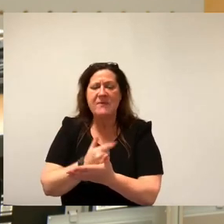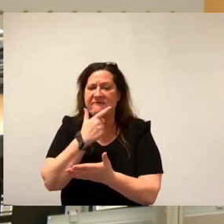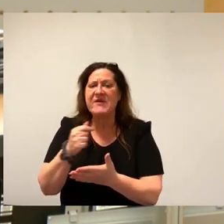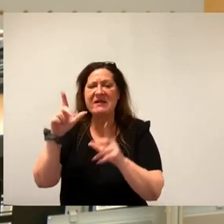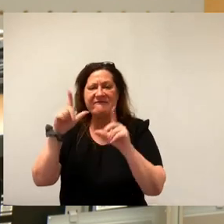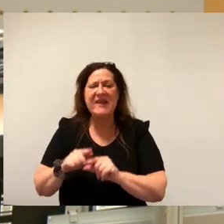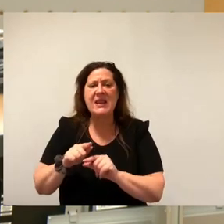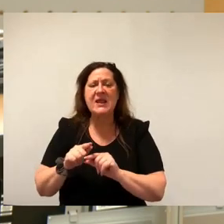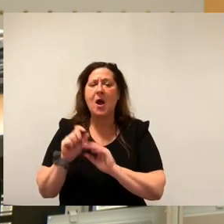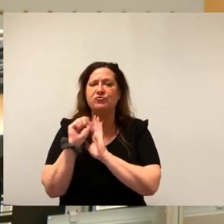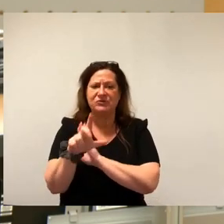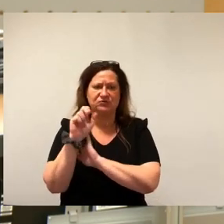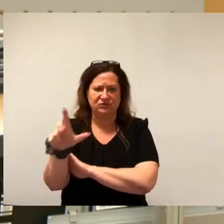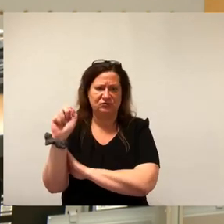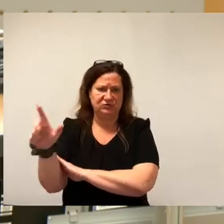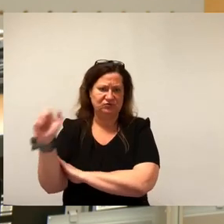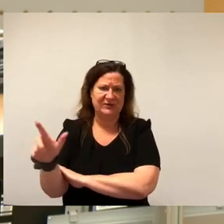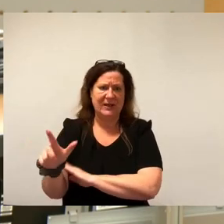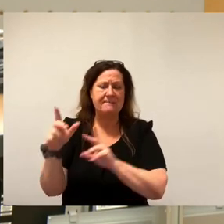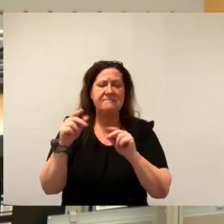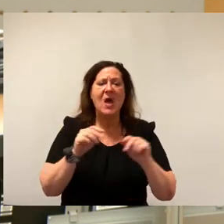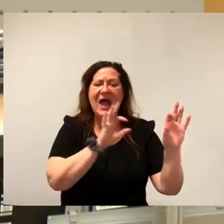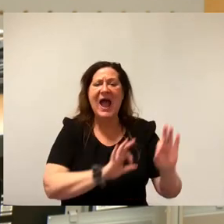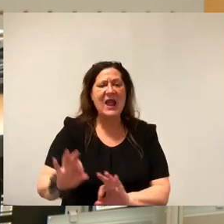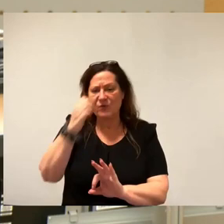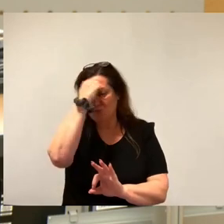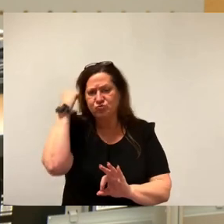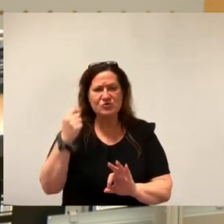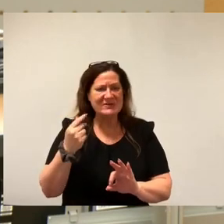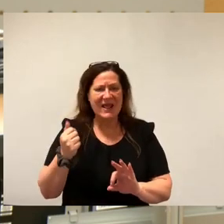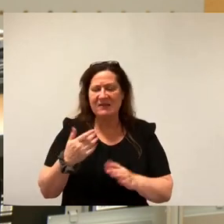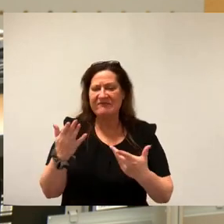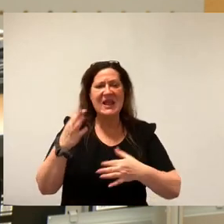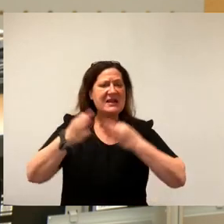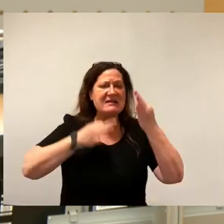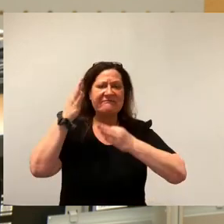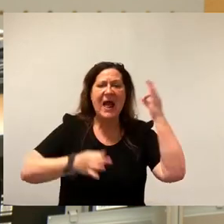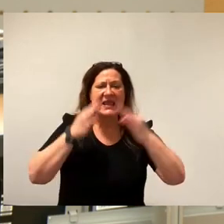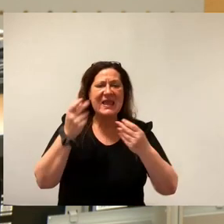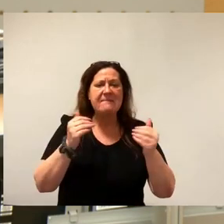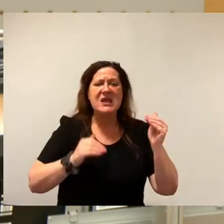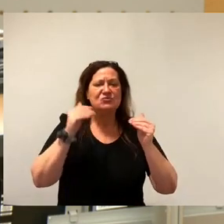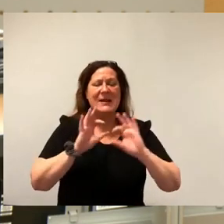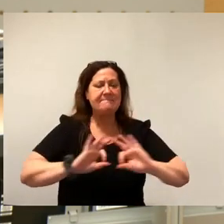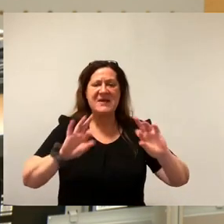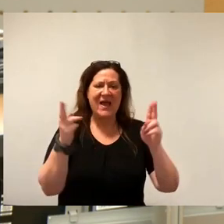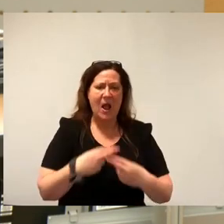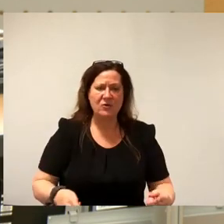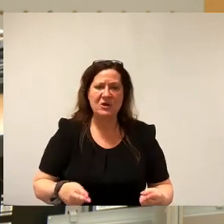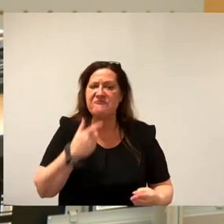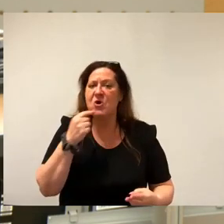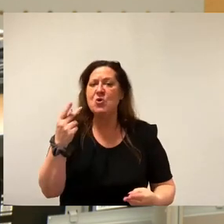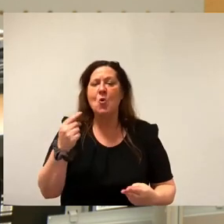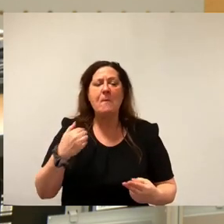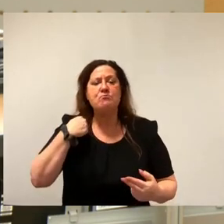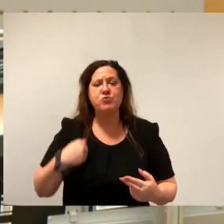zu müssen. Das heißt, diese Einführung von Bußgeldern wird auch nicht dazu führen, dass die Qualität des Mietspieges besser wird. Man möchte sich einfach nur etwas Aufwand sparen.